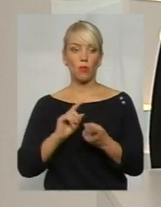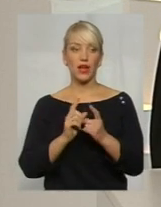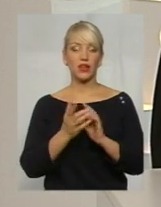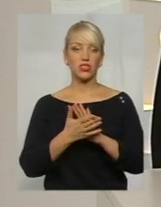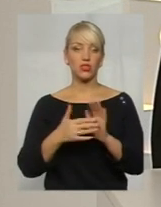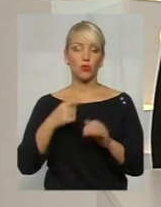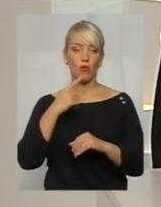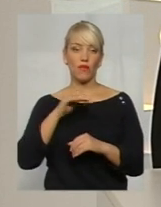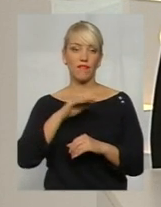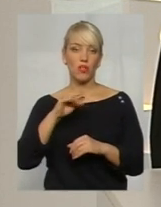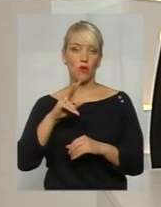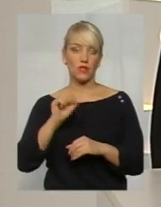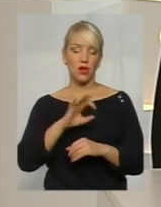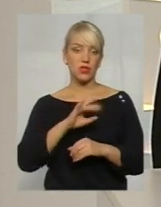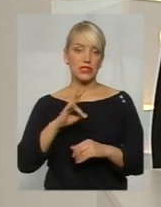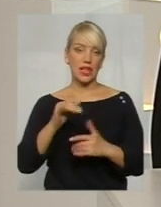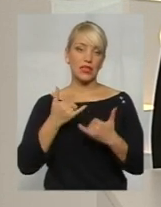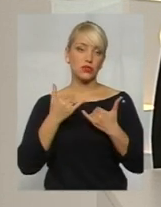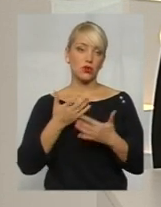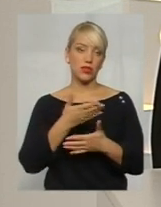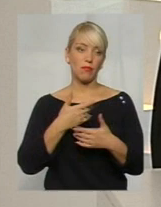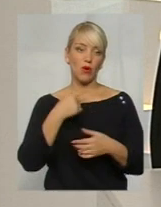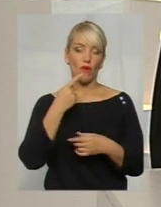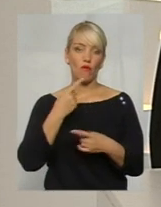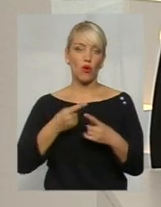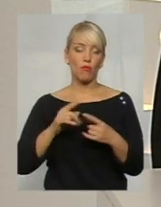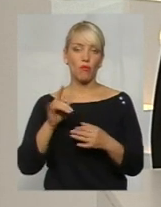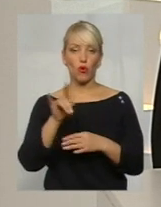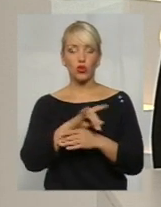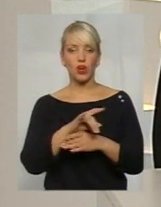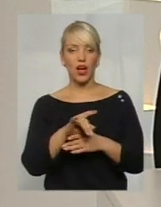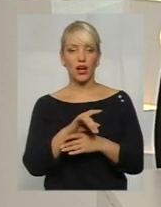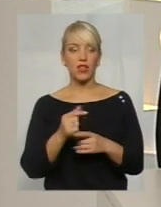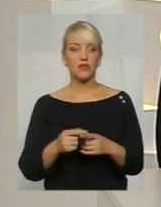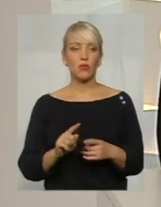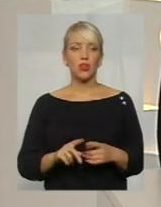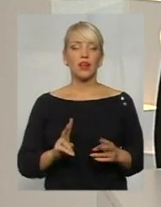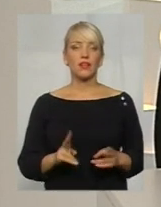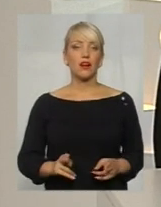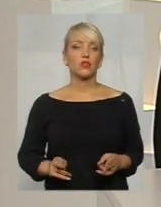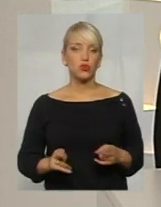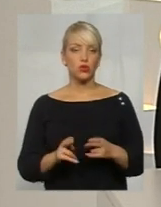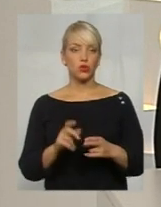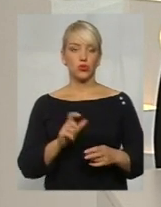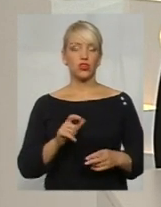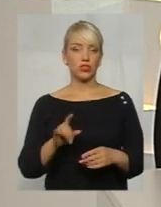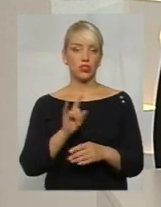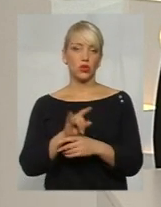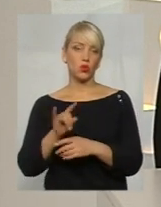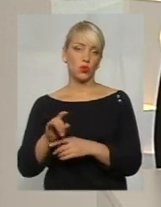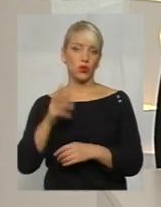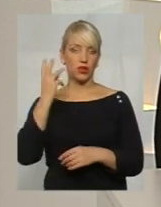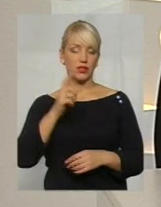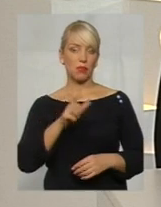жестову мову Оксана Фіновська. А говоримо сьогодні про шахрайство і про те, як же ж злочинці дурять хмельничан.